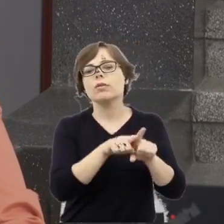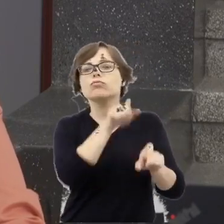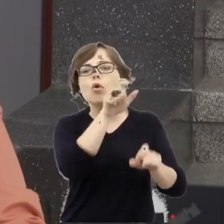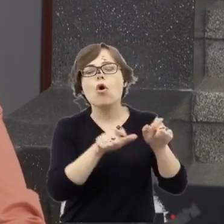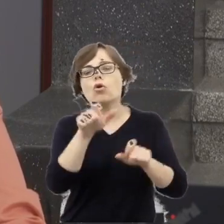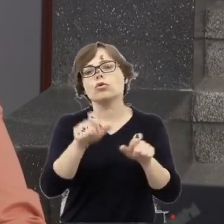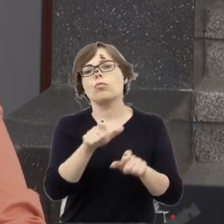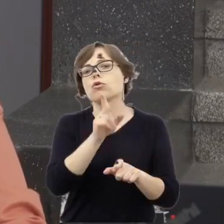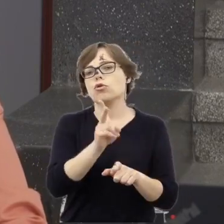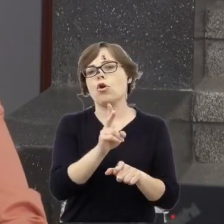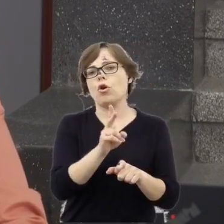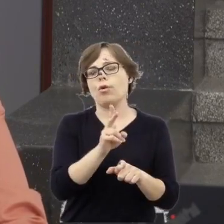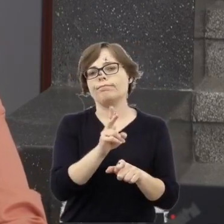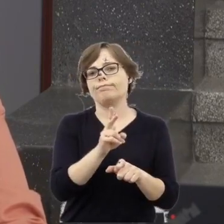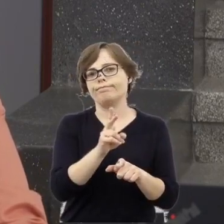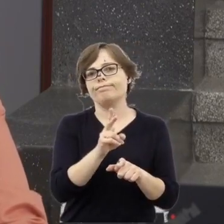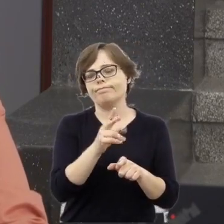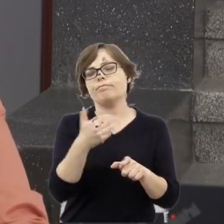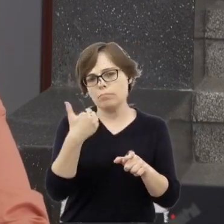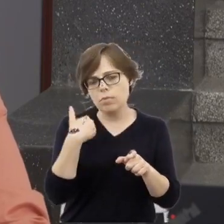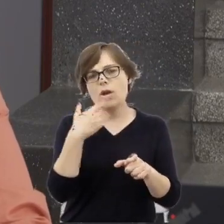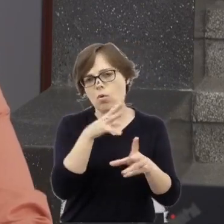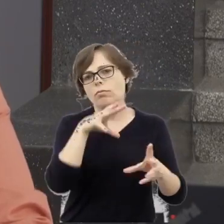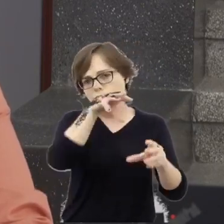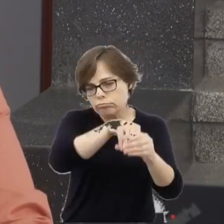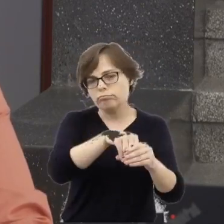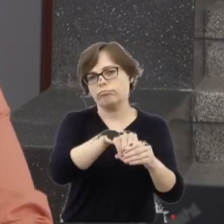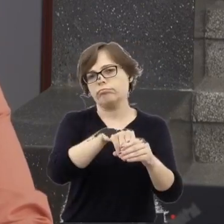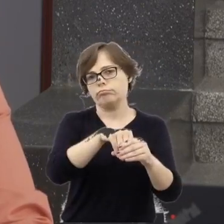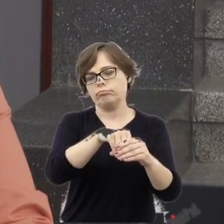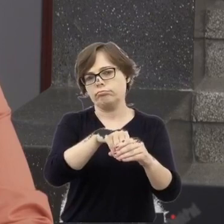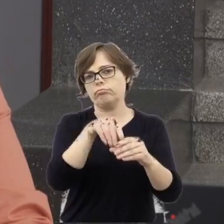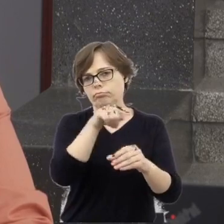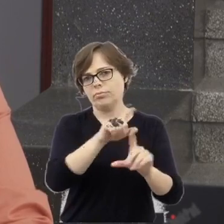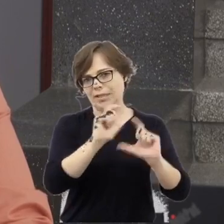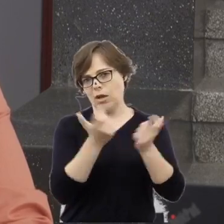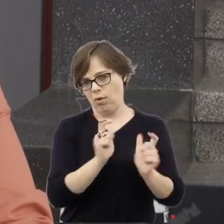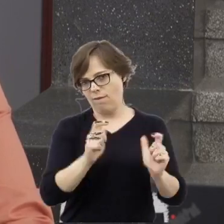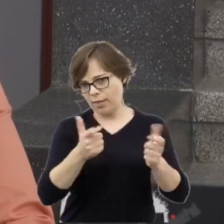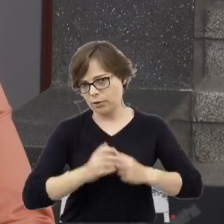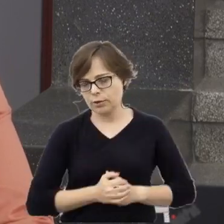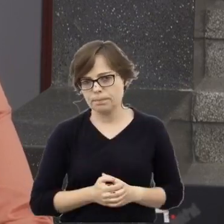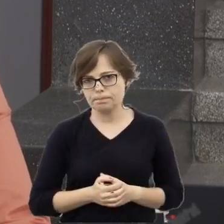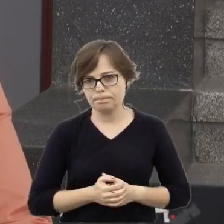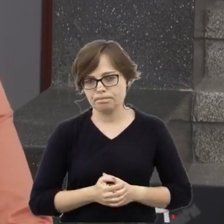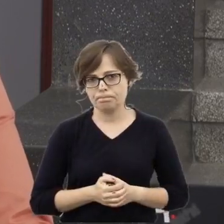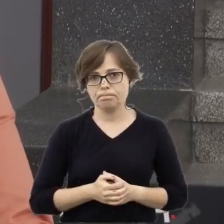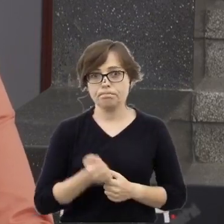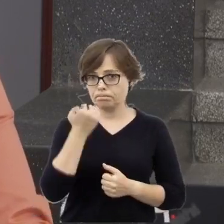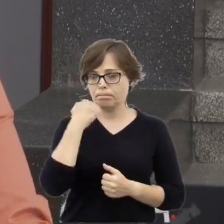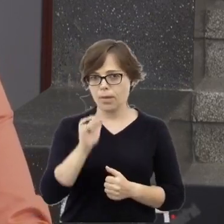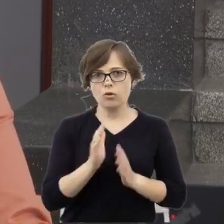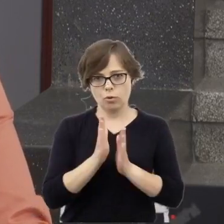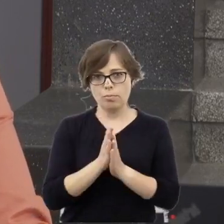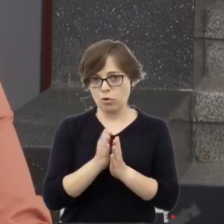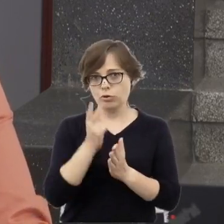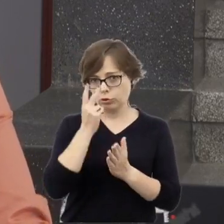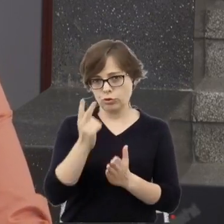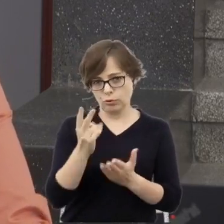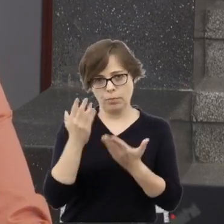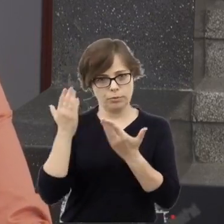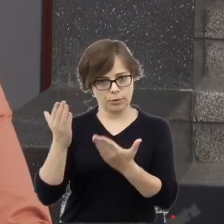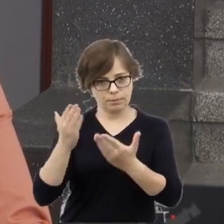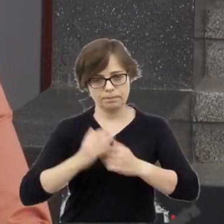brały udział w tym wydarzeniu. Także bardzo proszę, zobaczmy